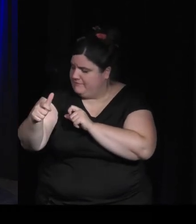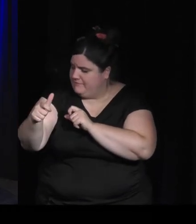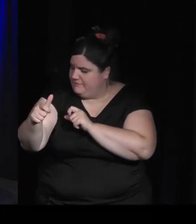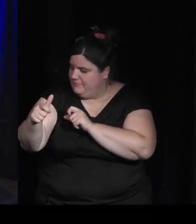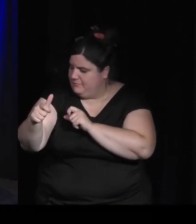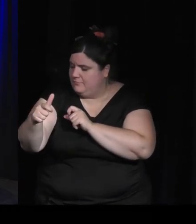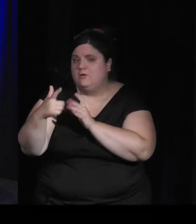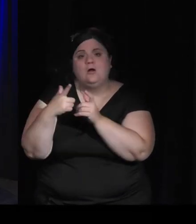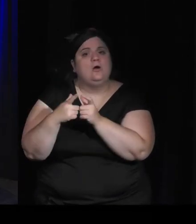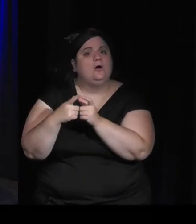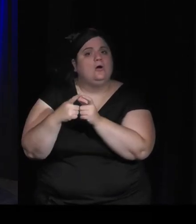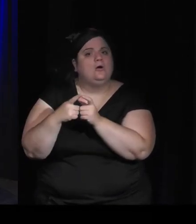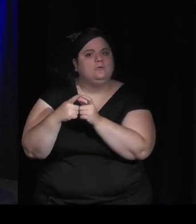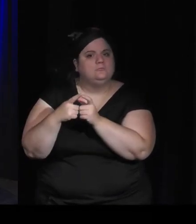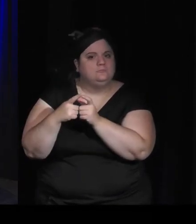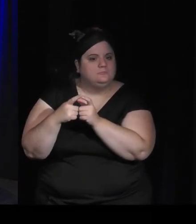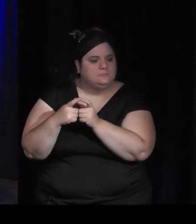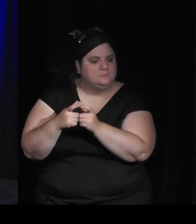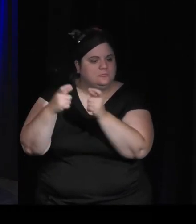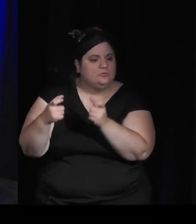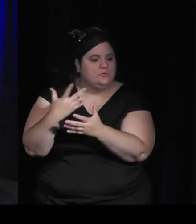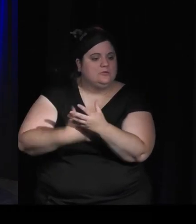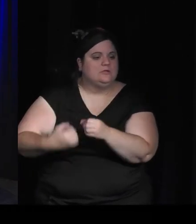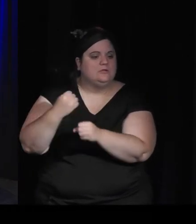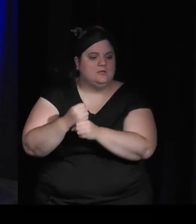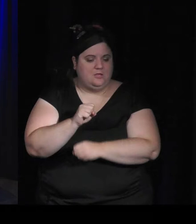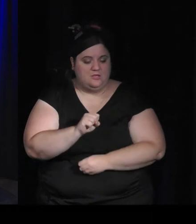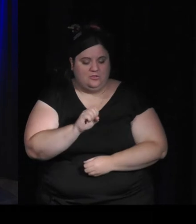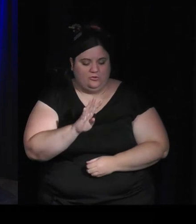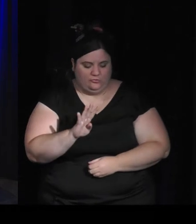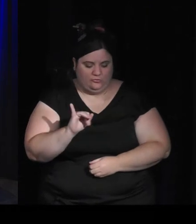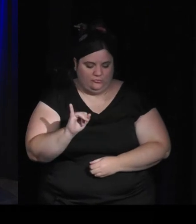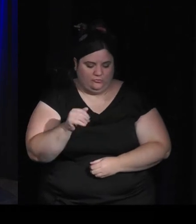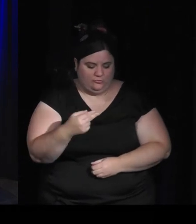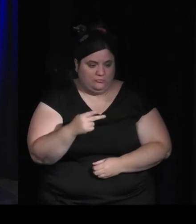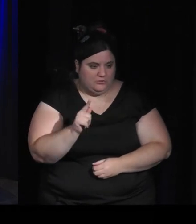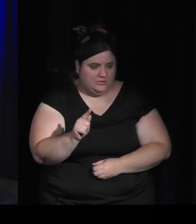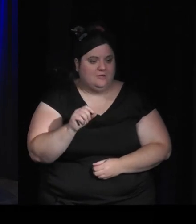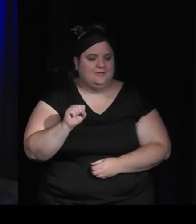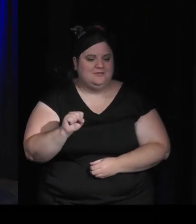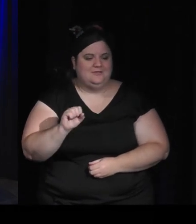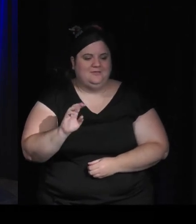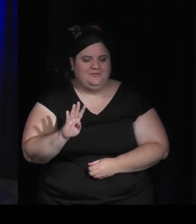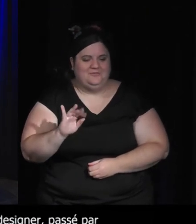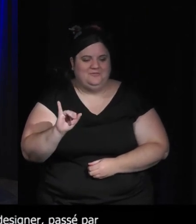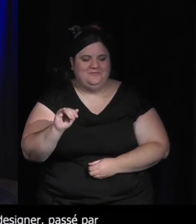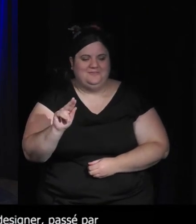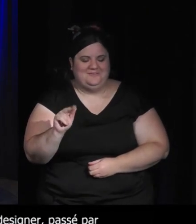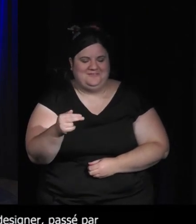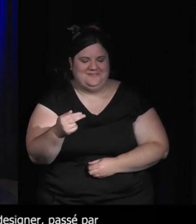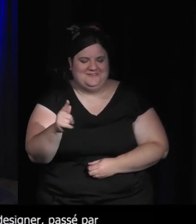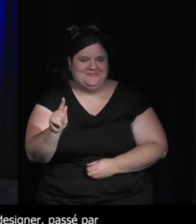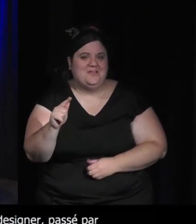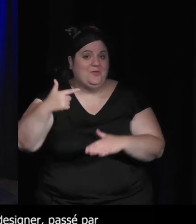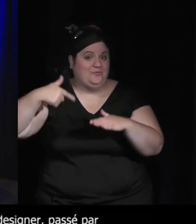co-fondé le Swing Swing Submarine studio de jeux vidéo et vous avez sorti trois jeux notamment trois